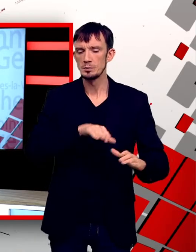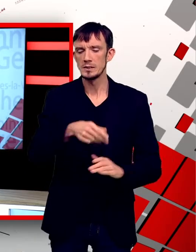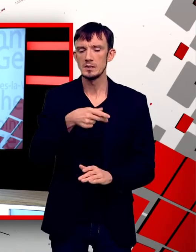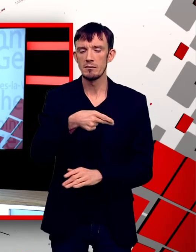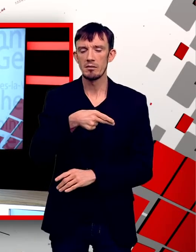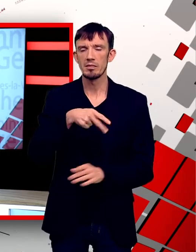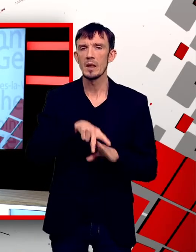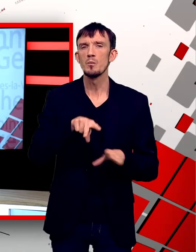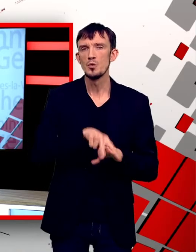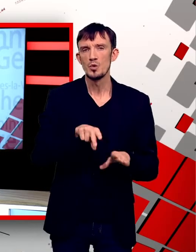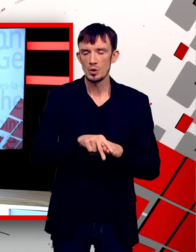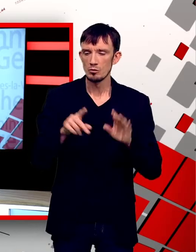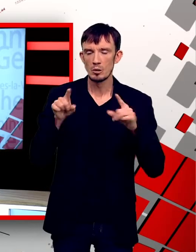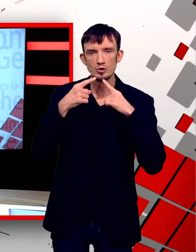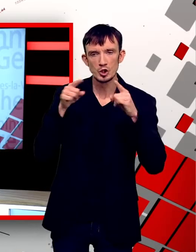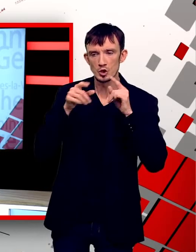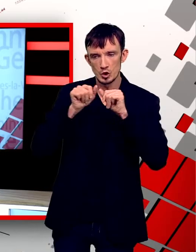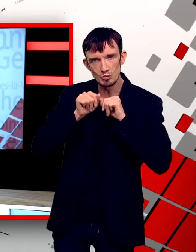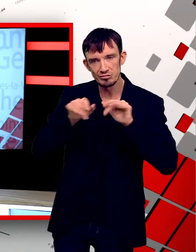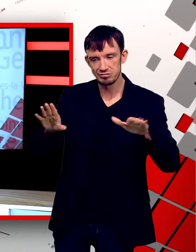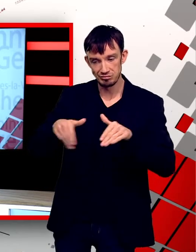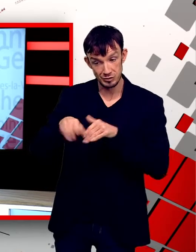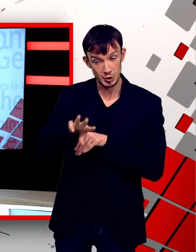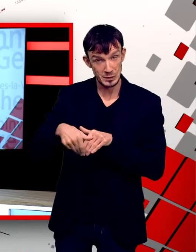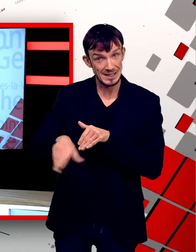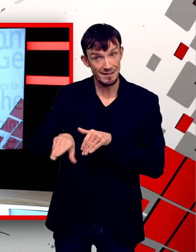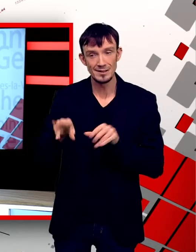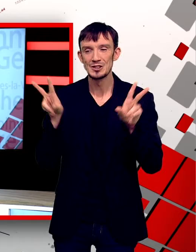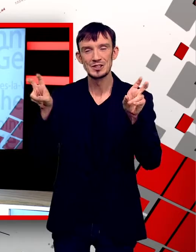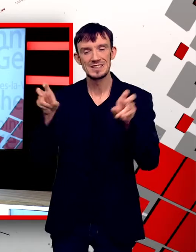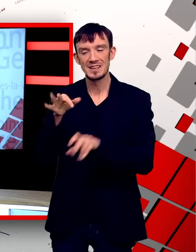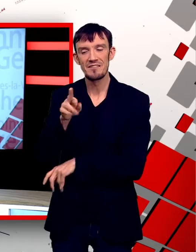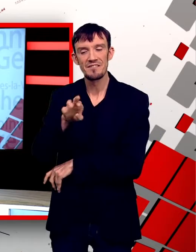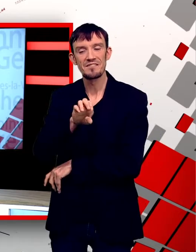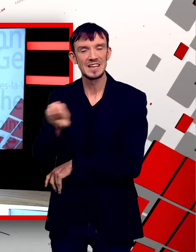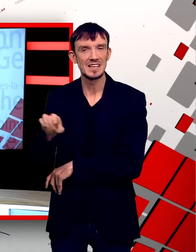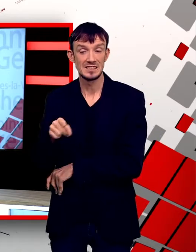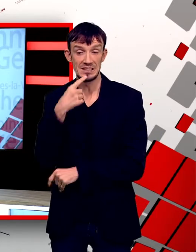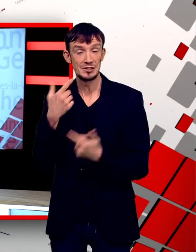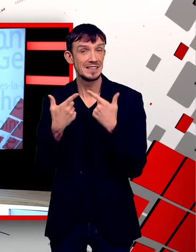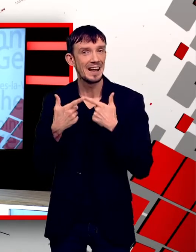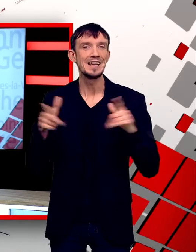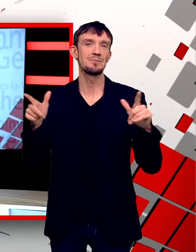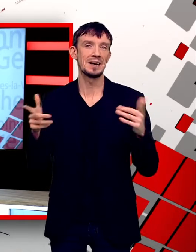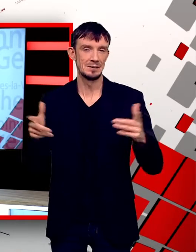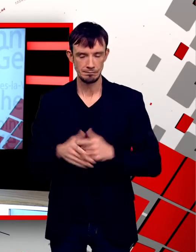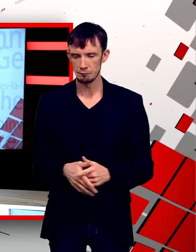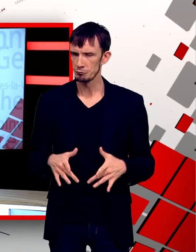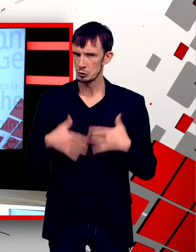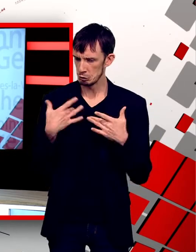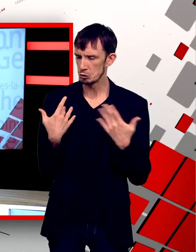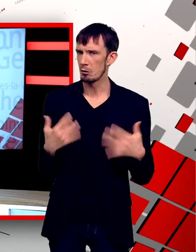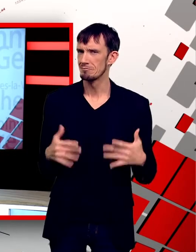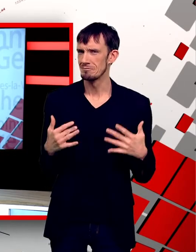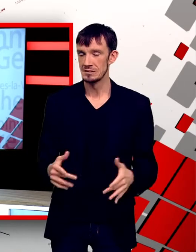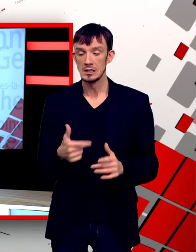clip au nom évocateur. Ce projet s'appelle Free, libre en français dans le texte, cela veut tout dire. Une soixantaine de